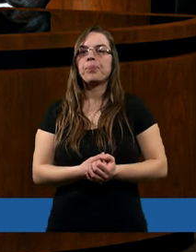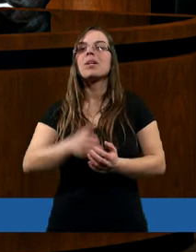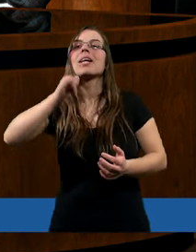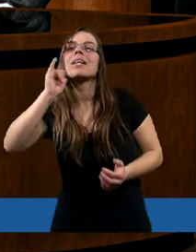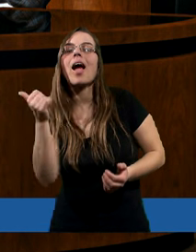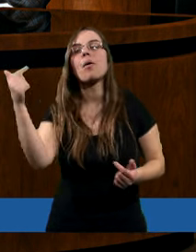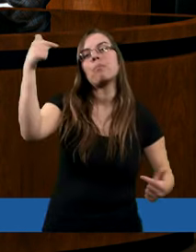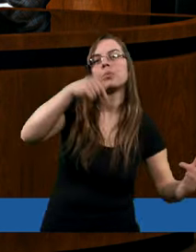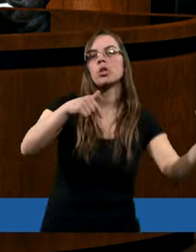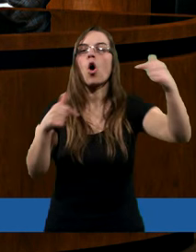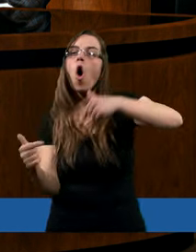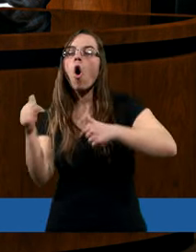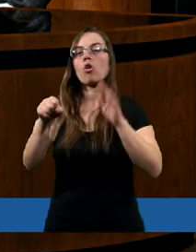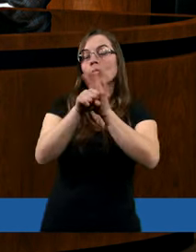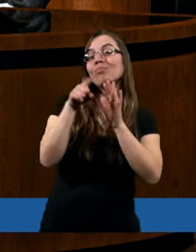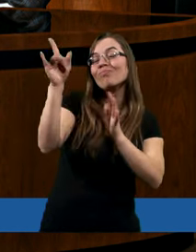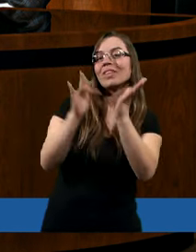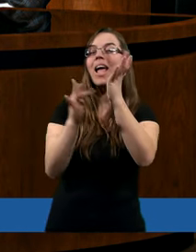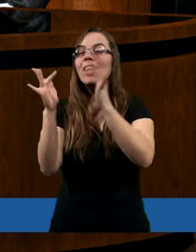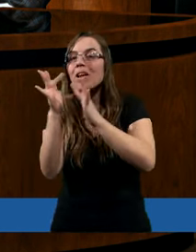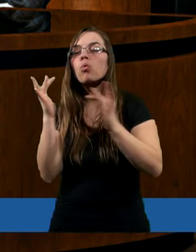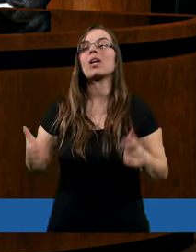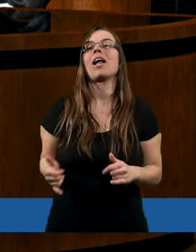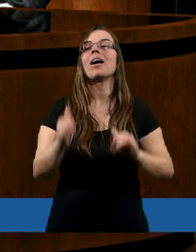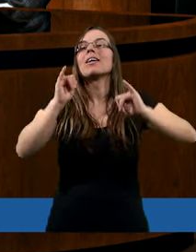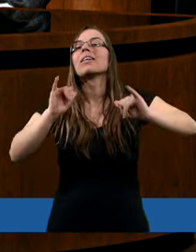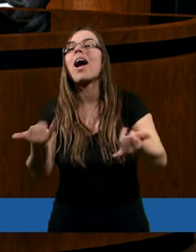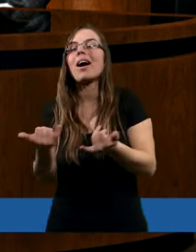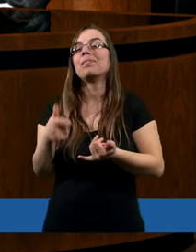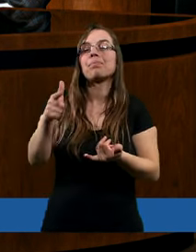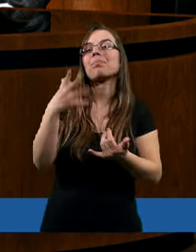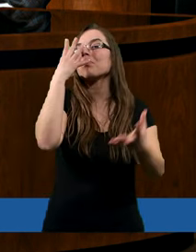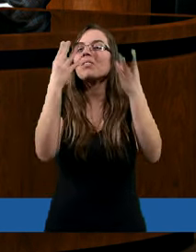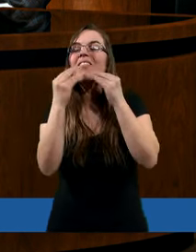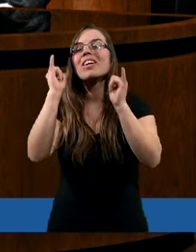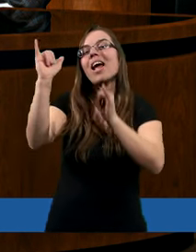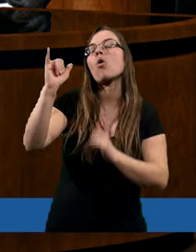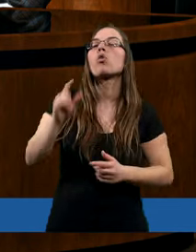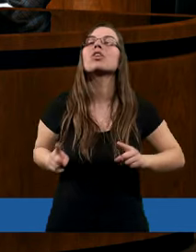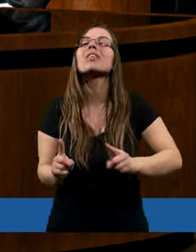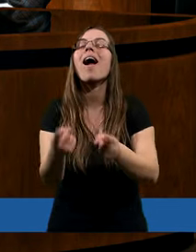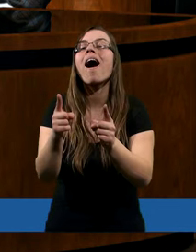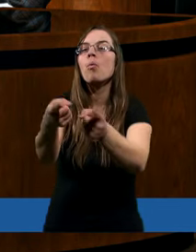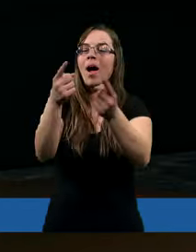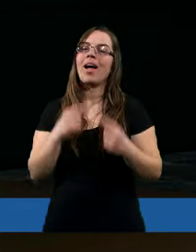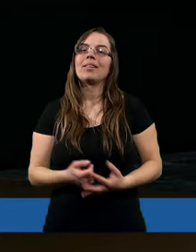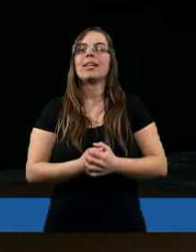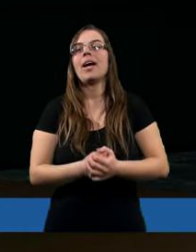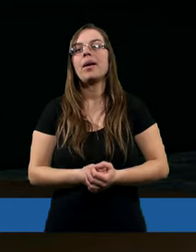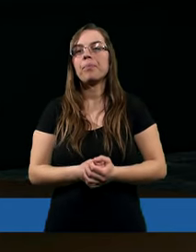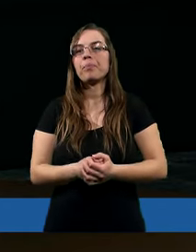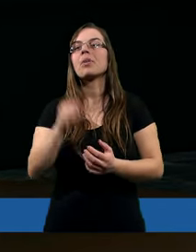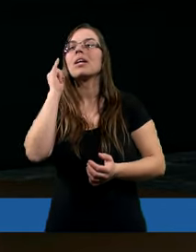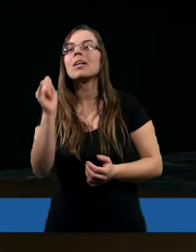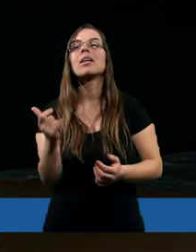jak przychodzą do Niego, jak wygląda Jego działalność i